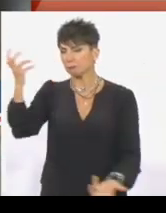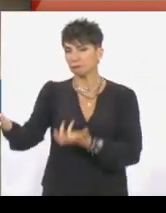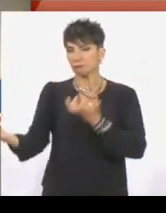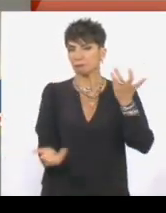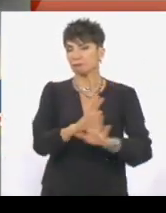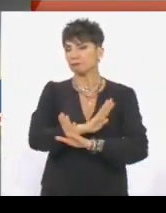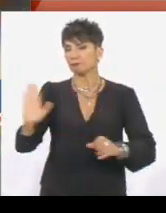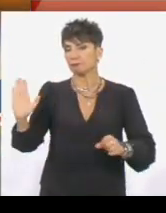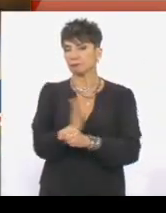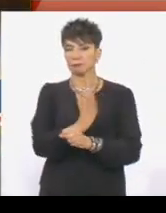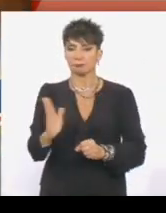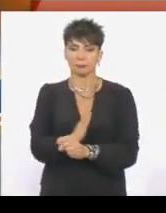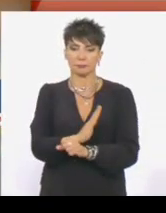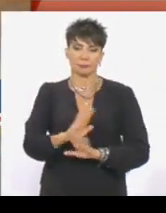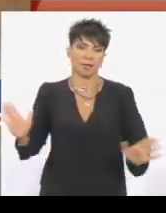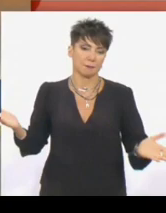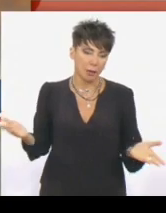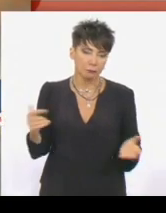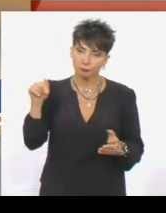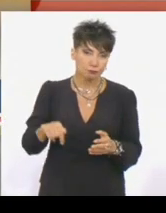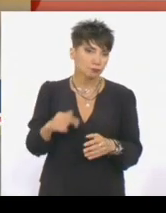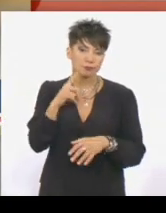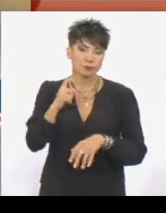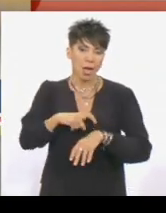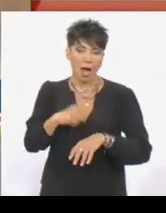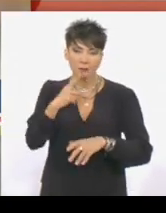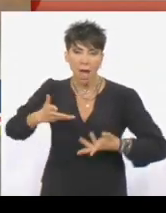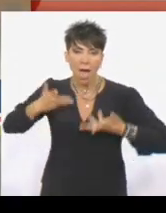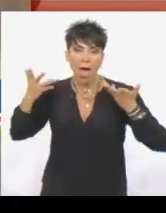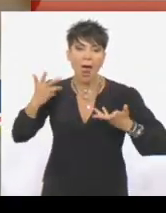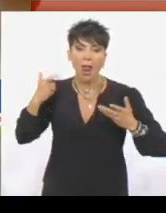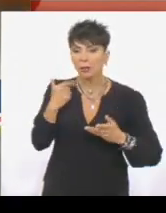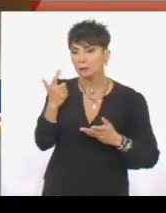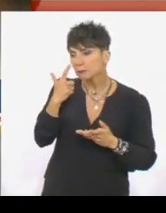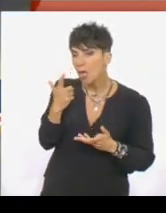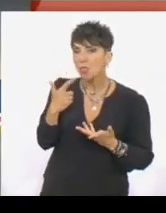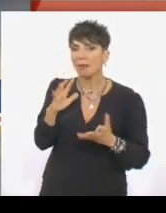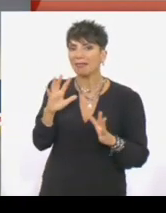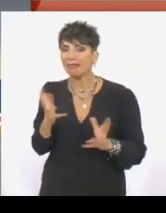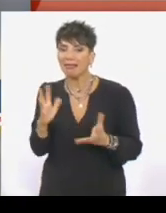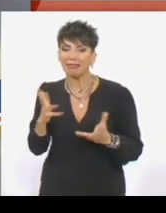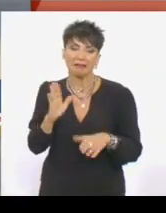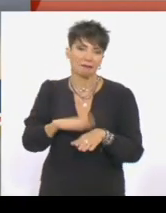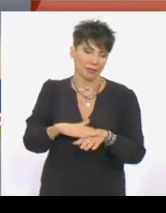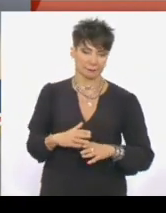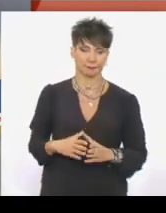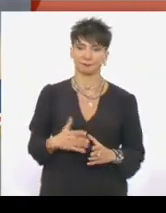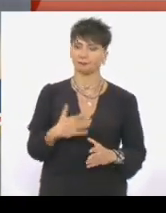και καταστράφηκε ολοσχερός. Διενεργείται προανάκριση για να διευνηθεί πώς ξεκίνησε η φωτιά, Νίκο. Σε ευχαριστώ πάρα